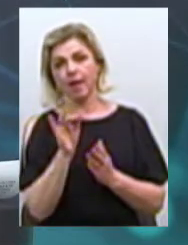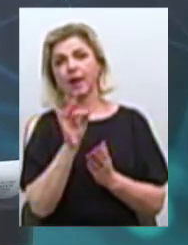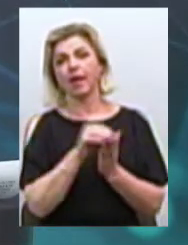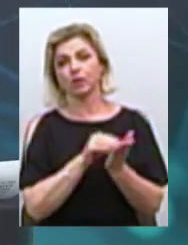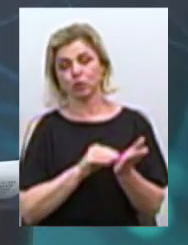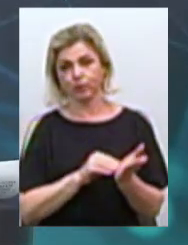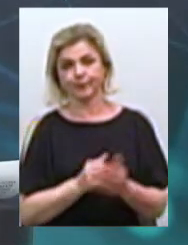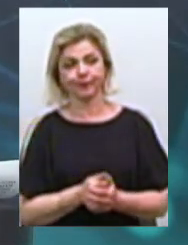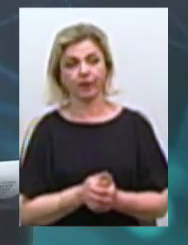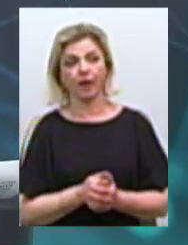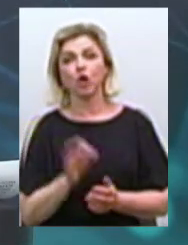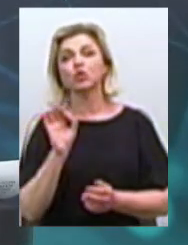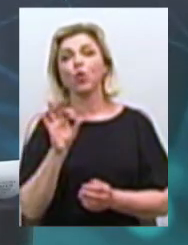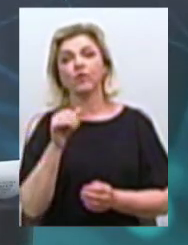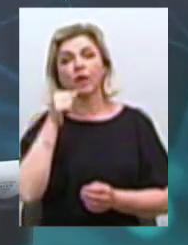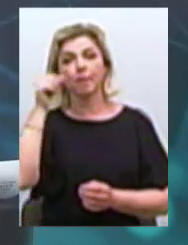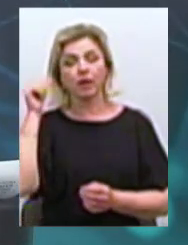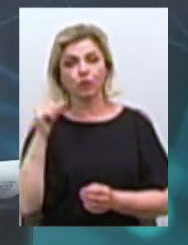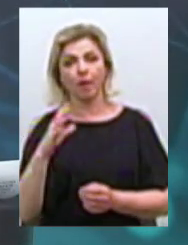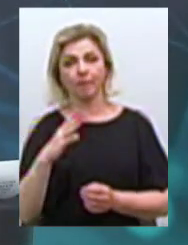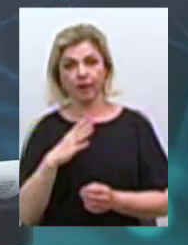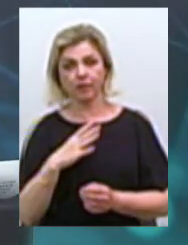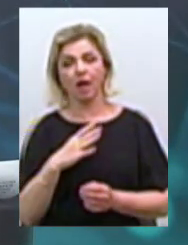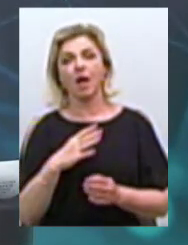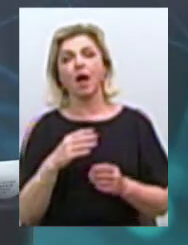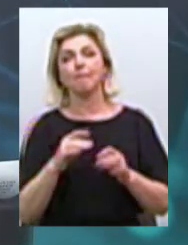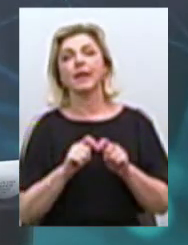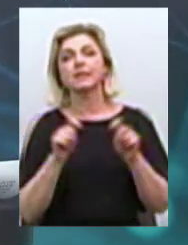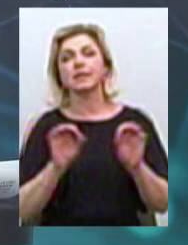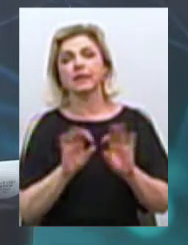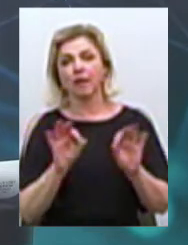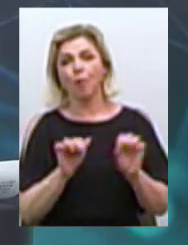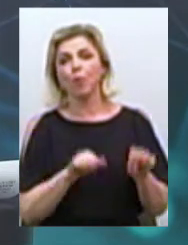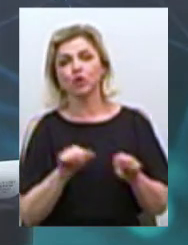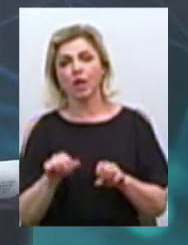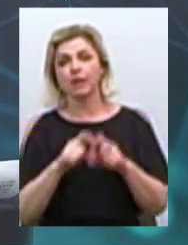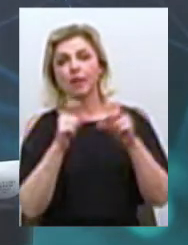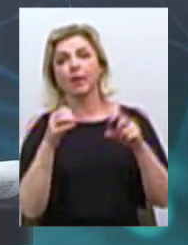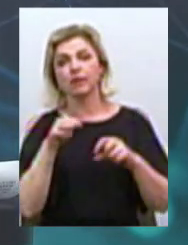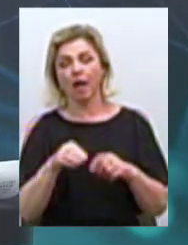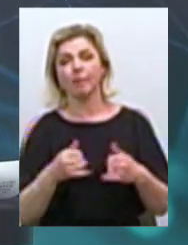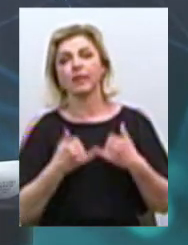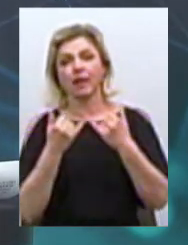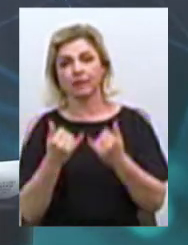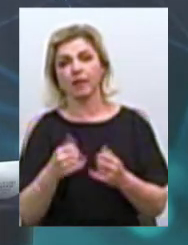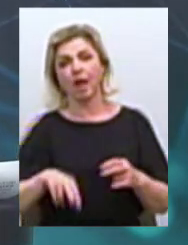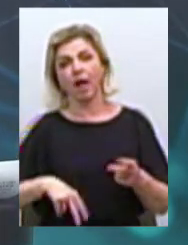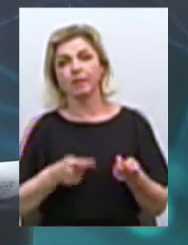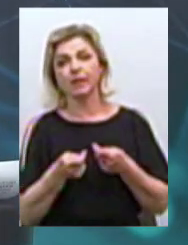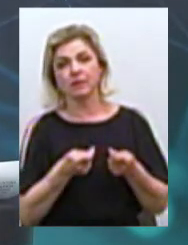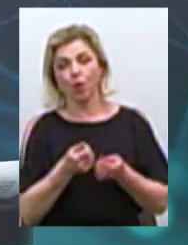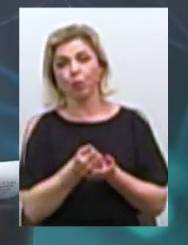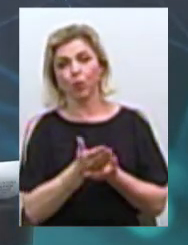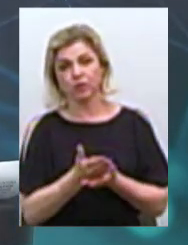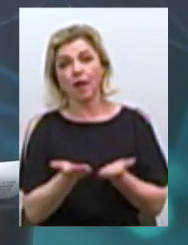жовтні минулого року в Миколаїві відбулася презентація можливості департаменту у наданні адміністративних послуг. Давайте згадаємо,